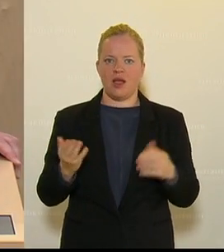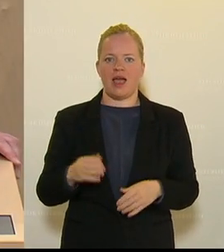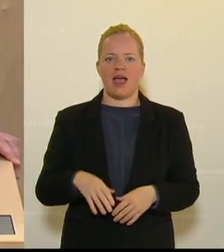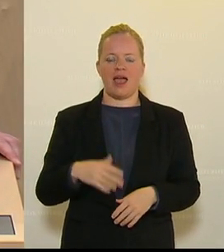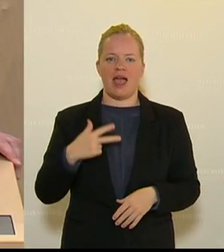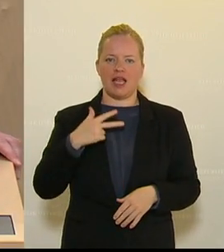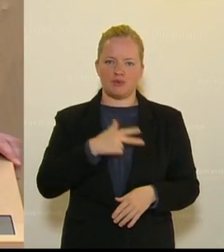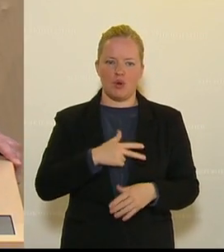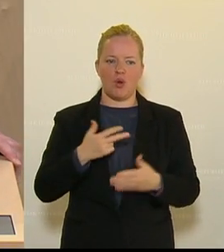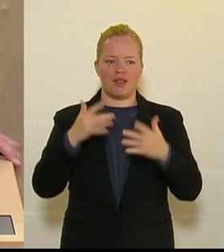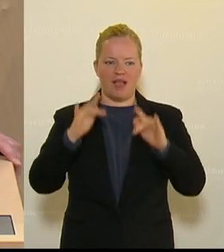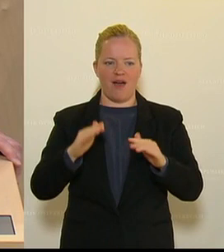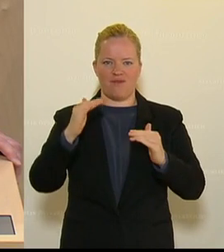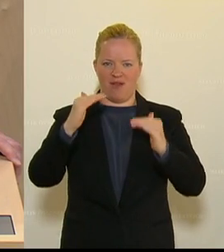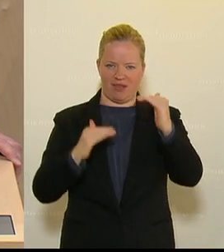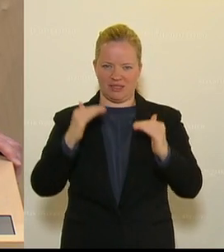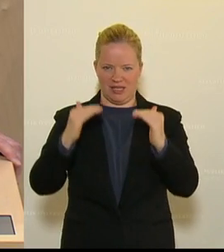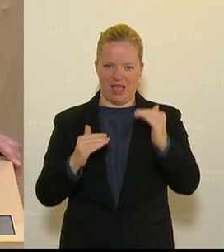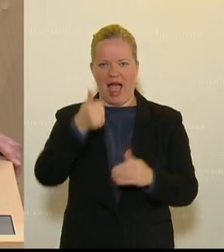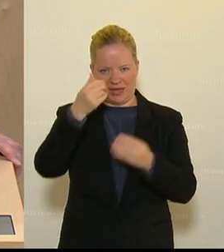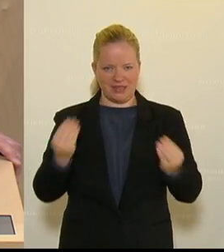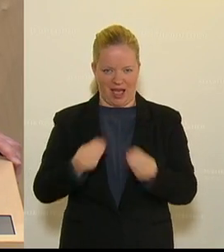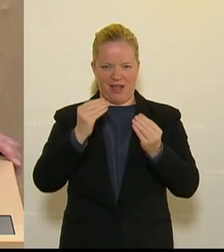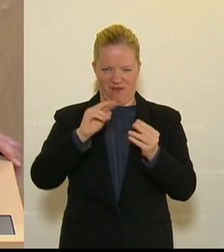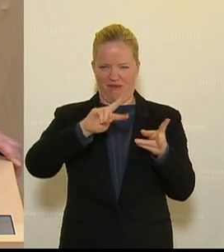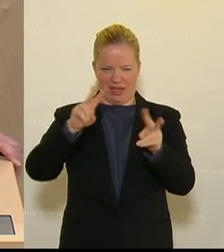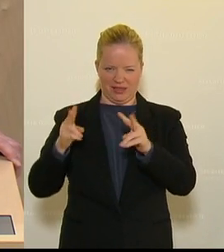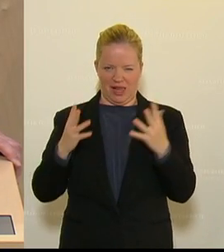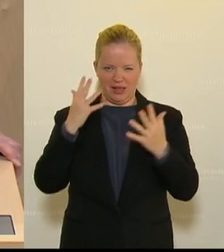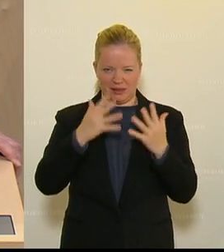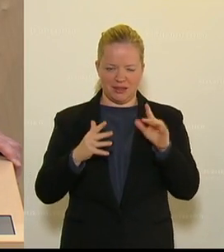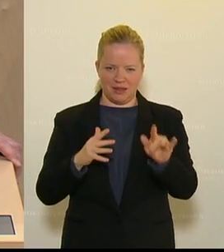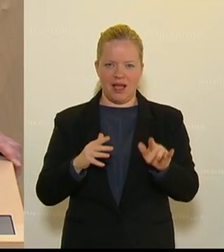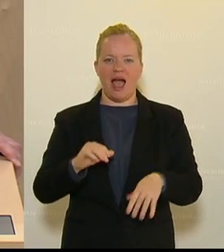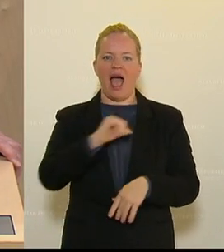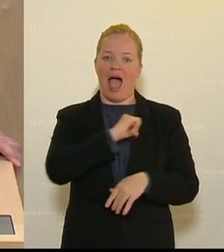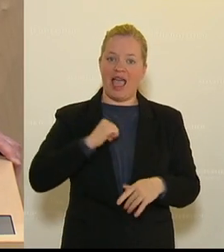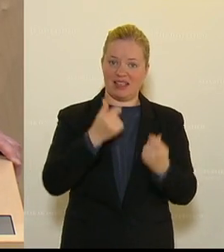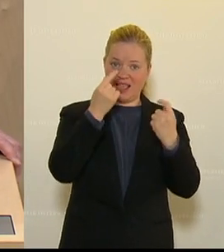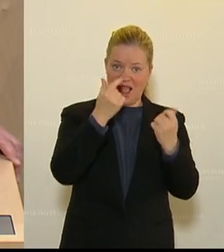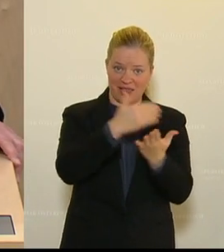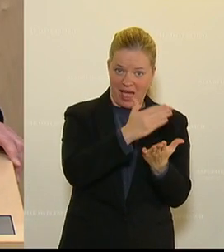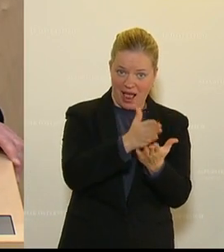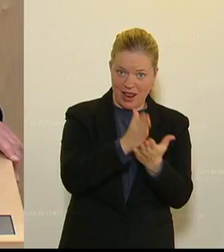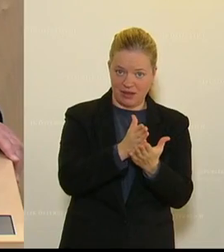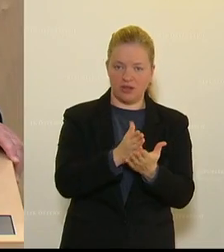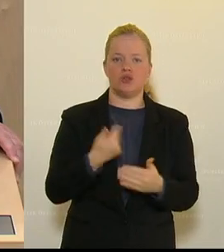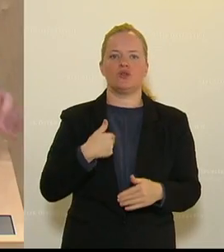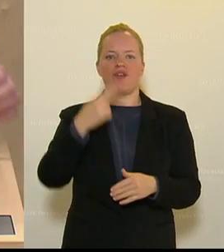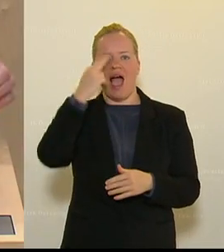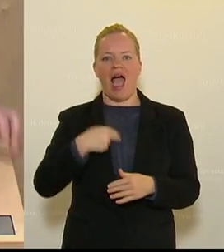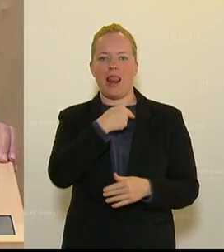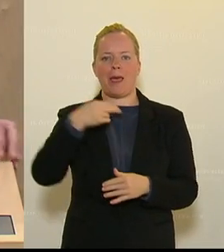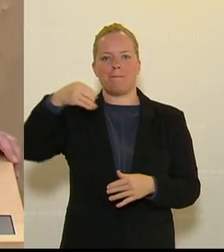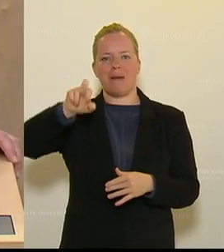bei der Verteilungsgerechtigkeit etwas. Ihr teilt nicht das eigene Geld, so wie der heilige Martin